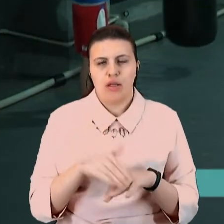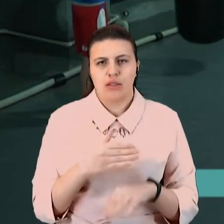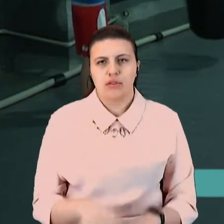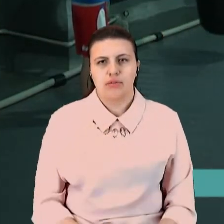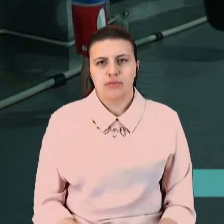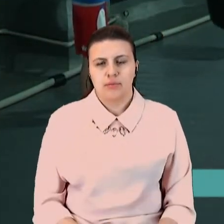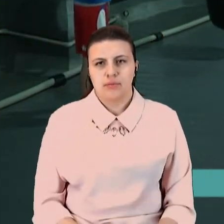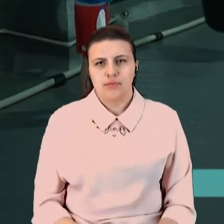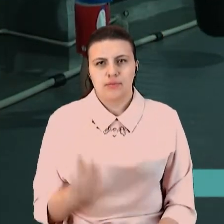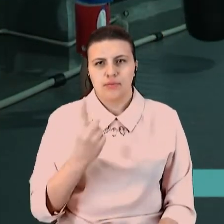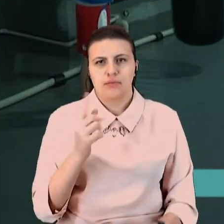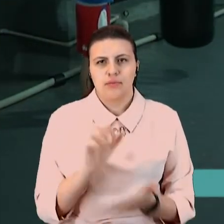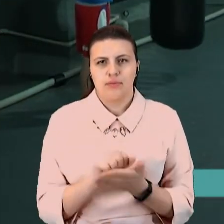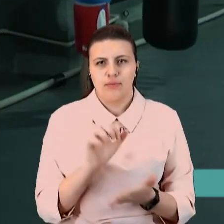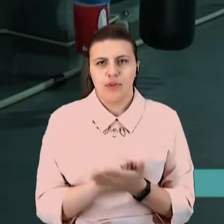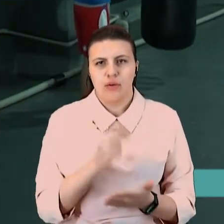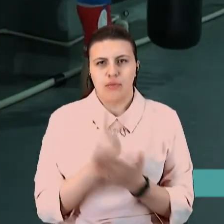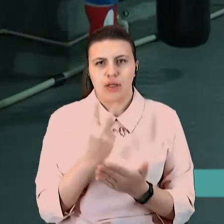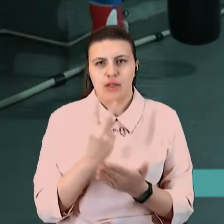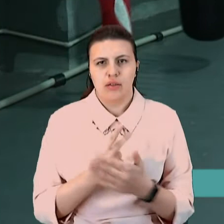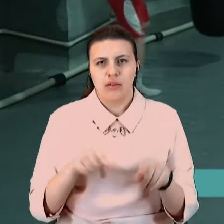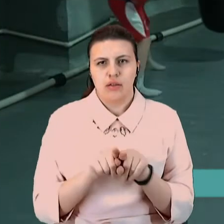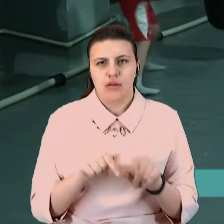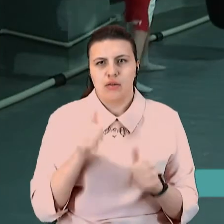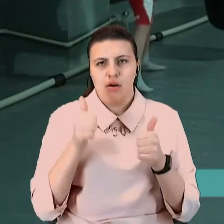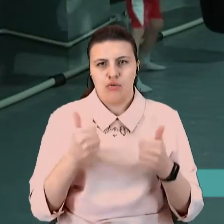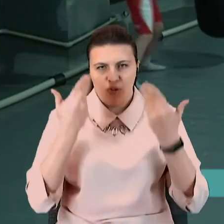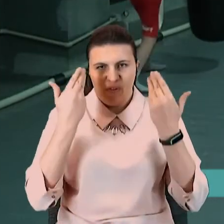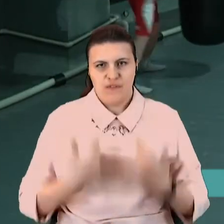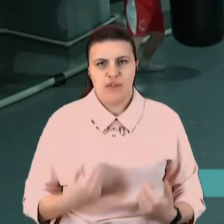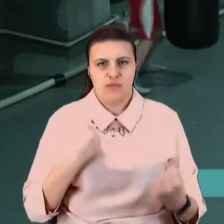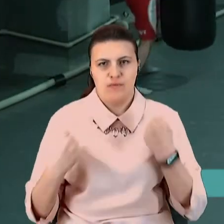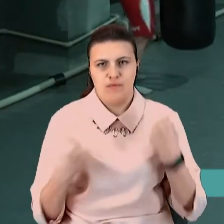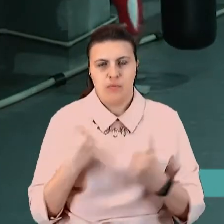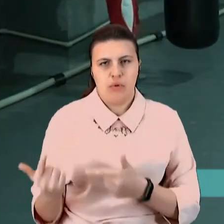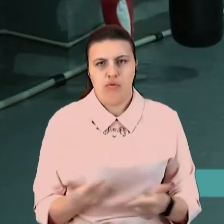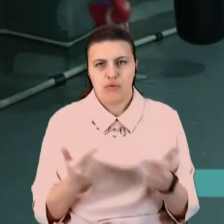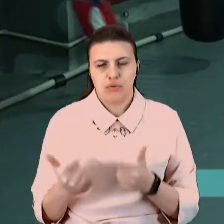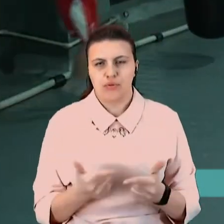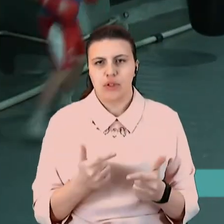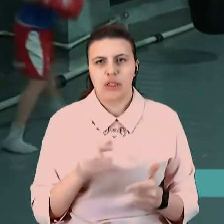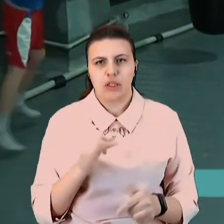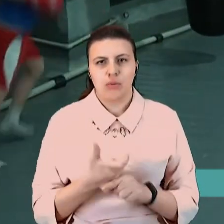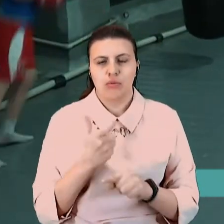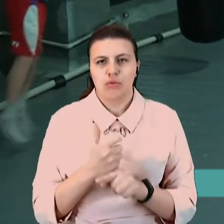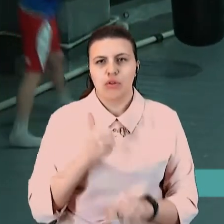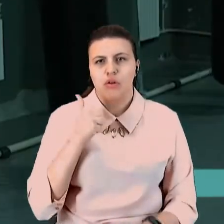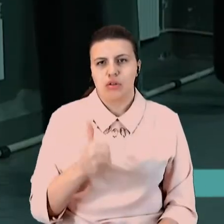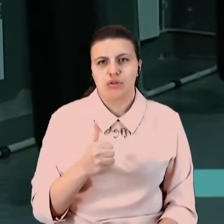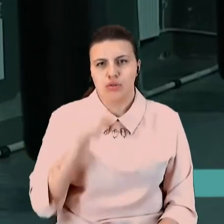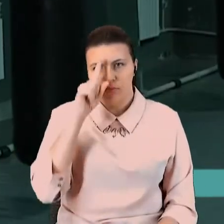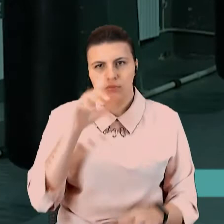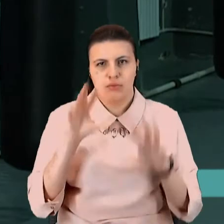показала таку хорошу фізичну підготовку. І дуже добре усваївала техніку.